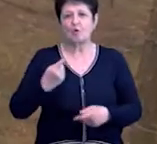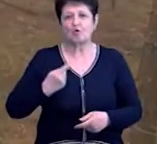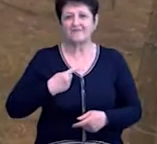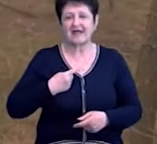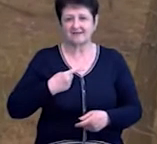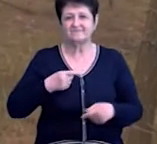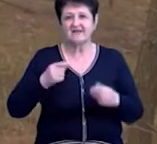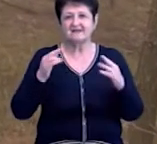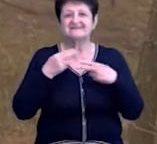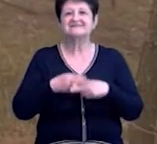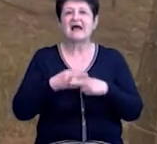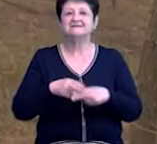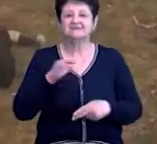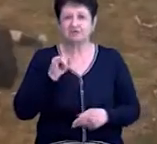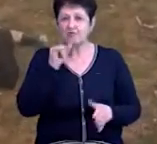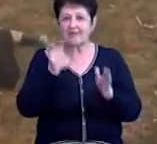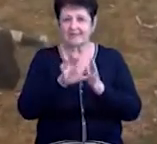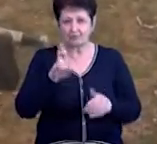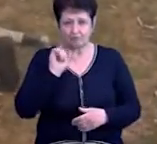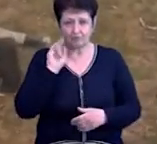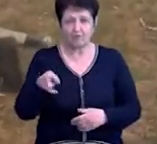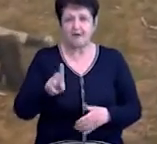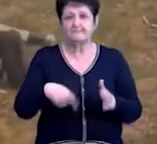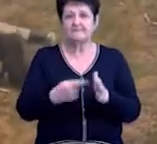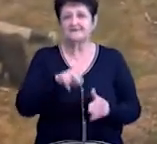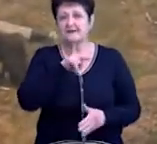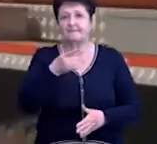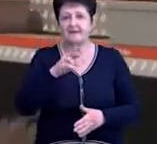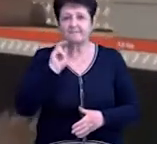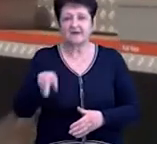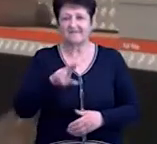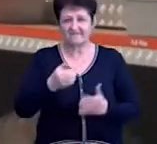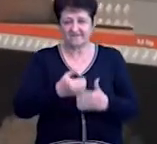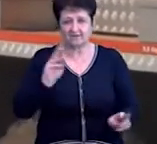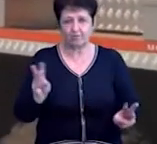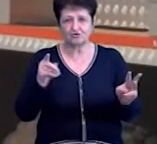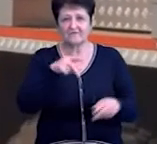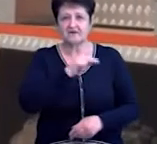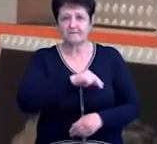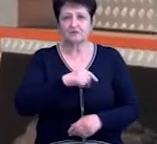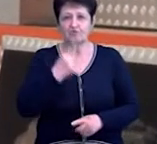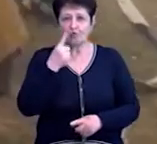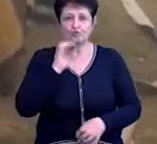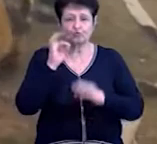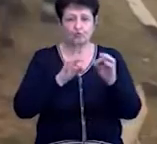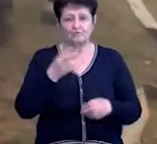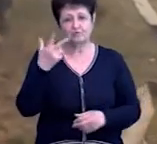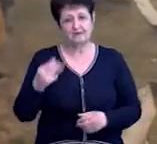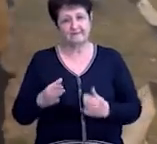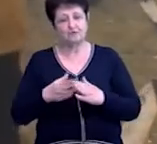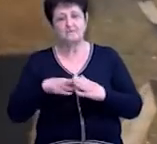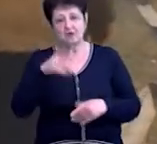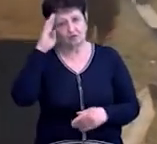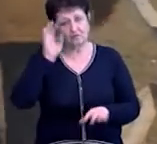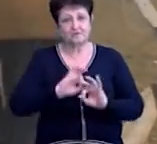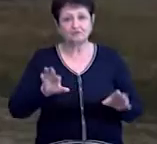станцію, зокрема, 4-й енергоблок, місто Прип'ять та зону відчуження від пожеж. Максим працює добу через три. Хлопець розповідає, в день